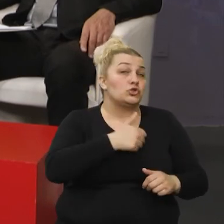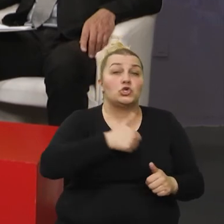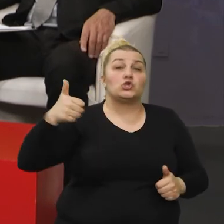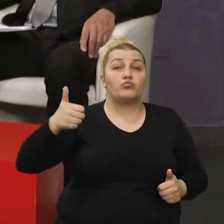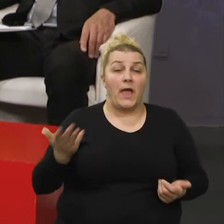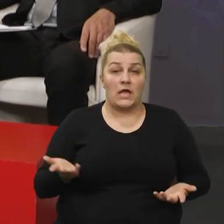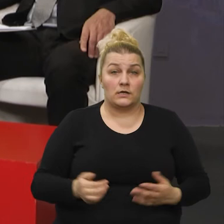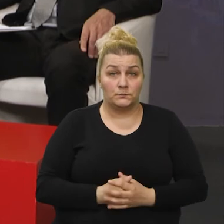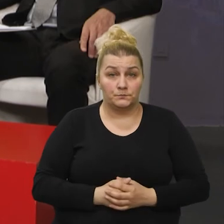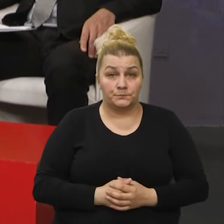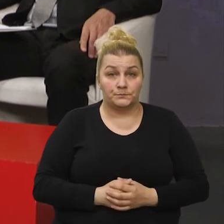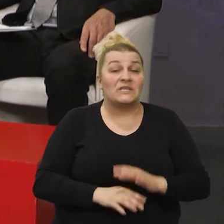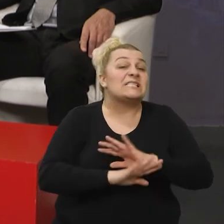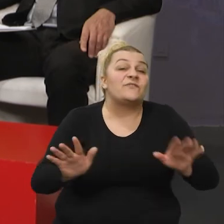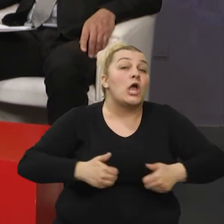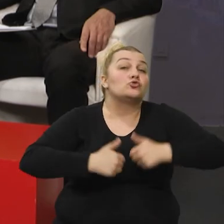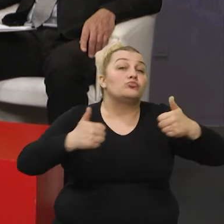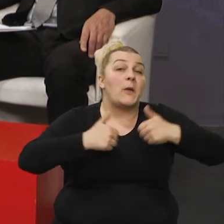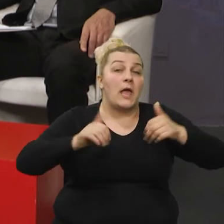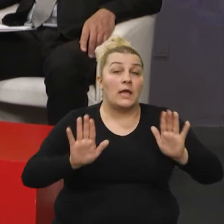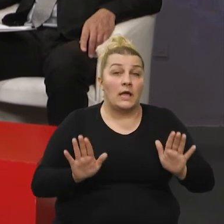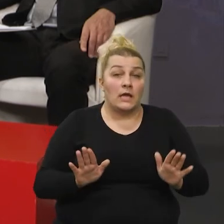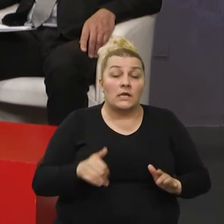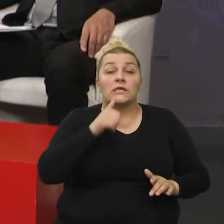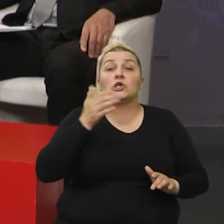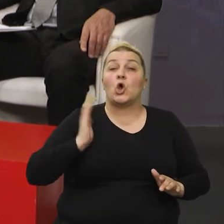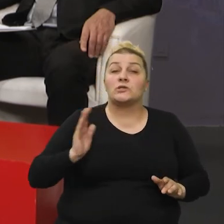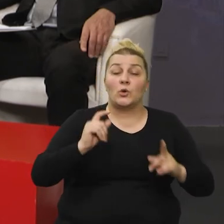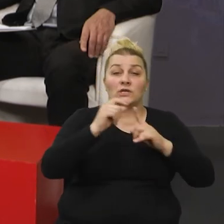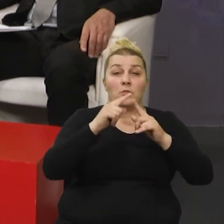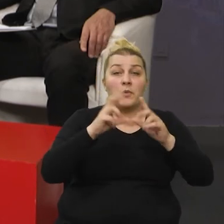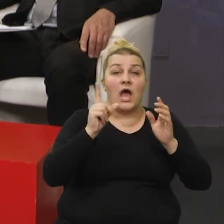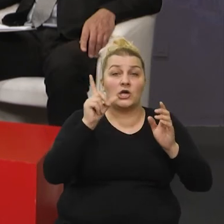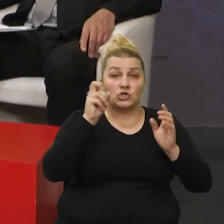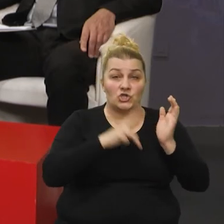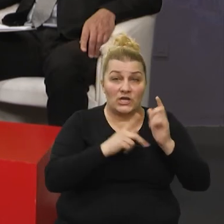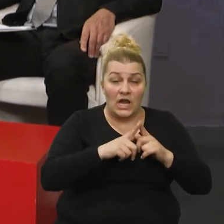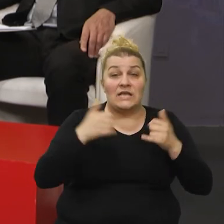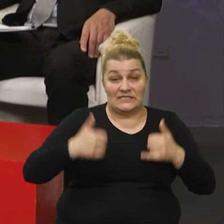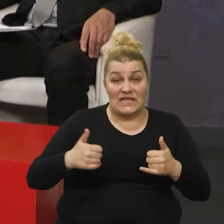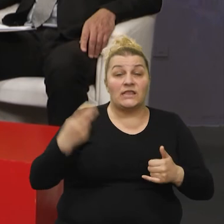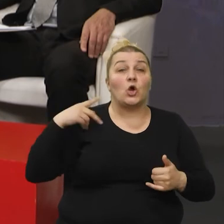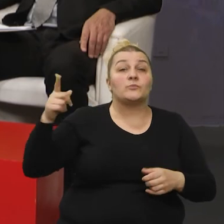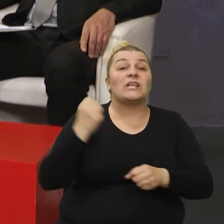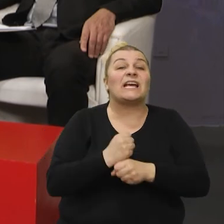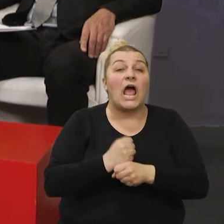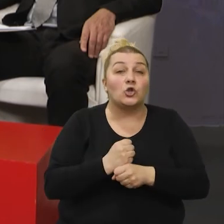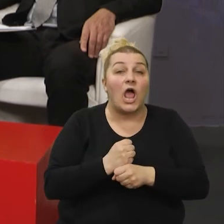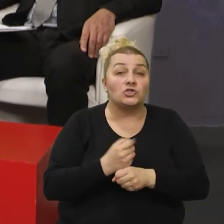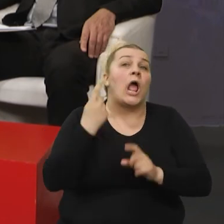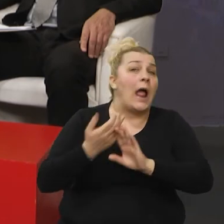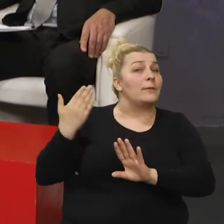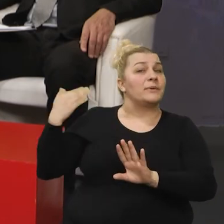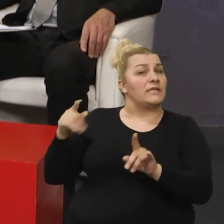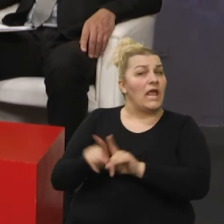super. Sve u superlativu, i gospodin Parčina, i sadašnji gospodin gradančelnik, ali i prije.